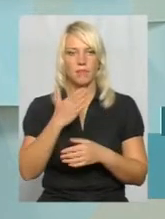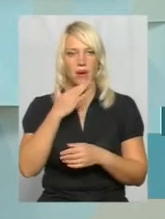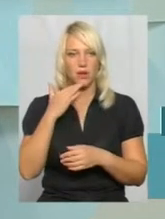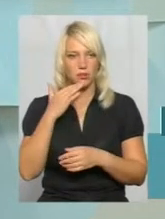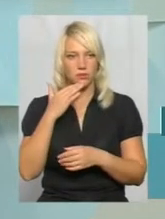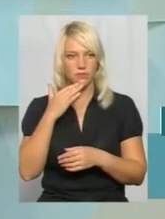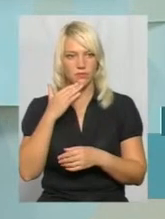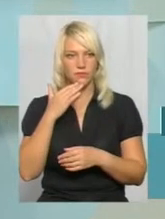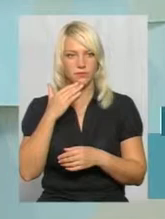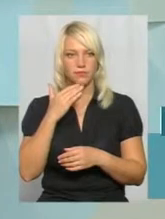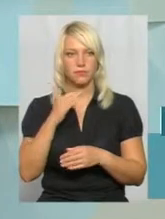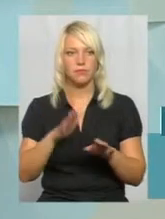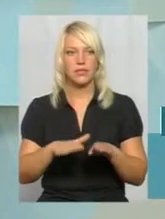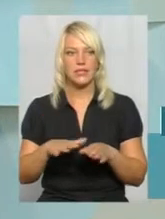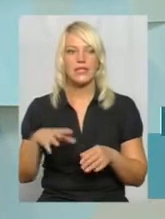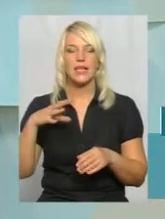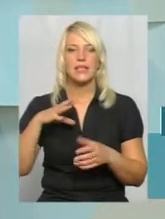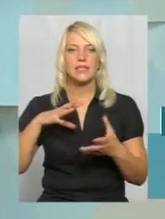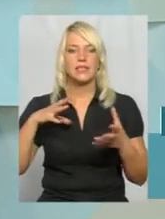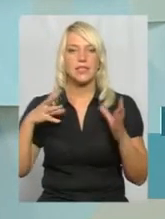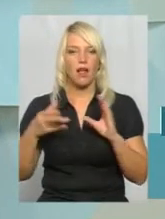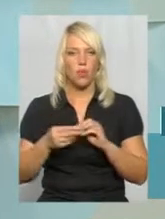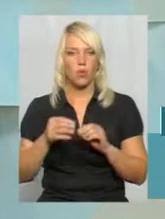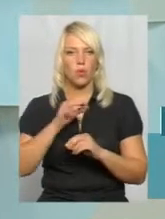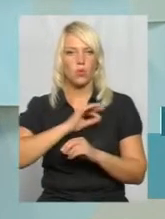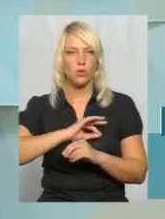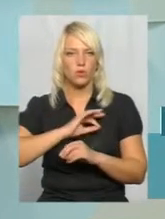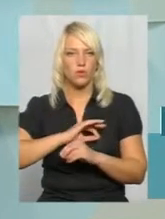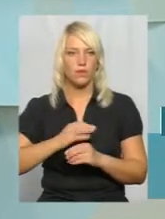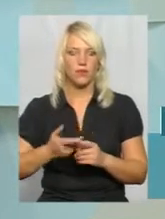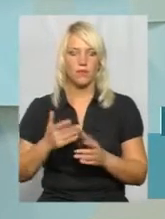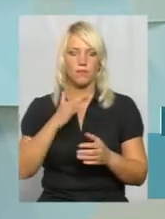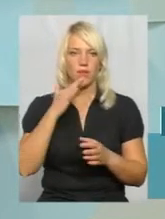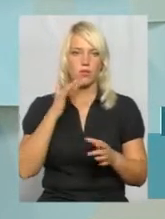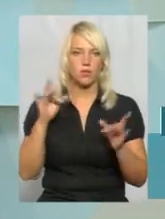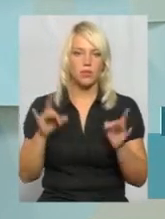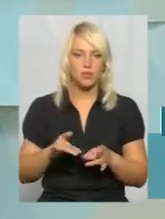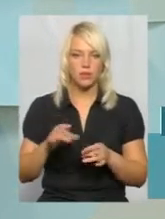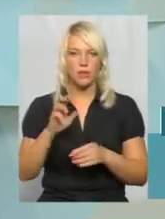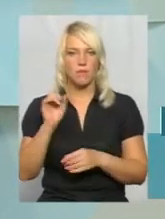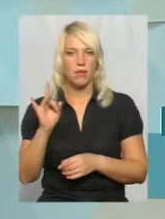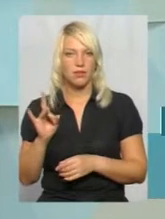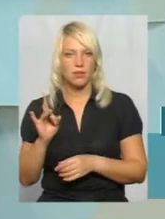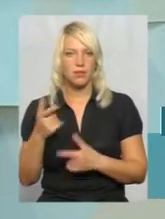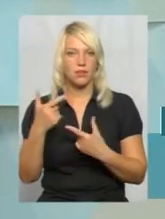місць загального користування, багато барів, ресторанів. Поряд, де і